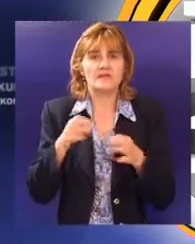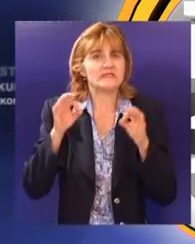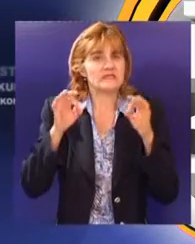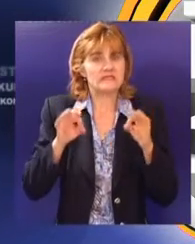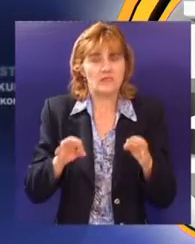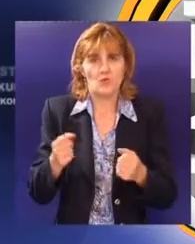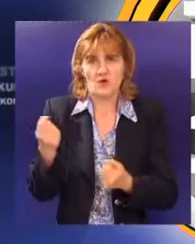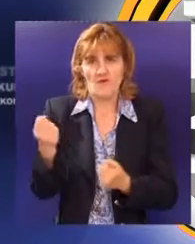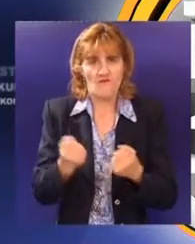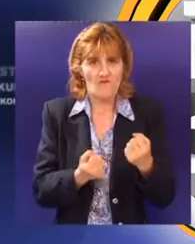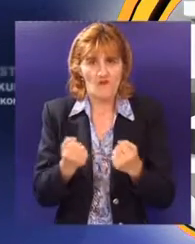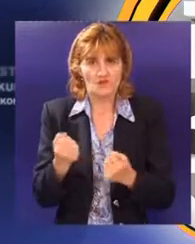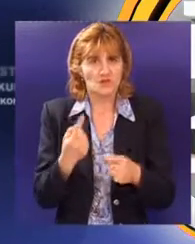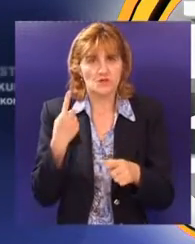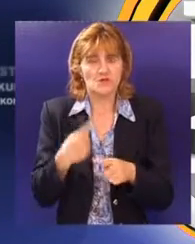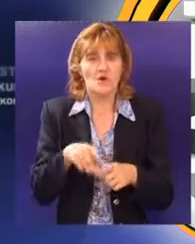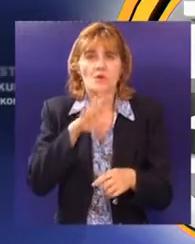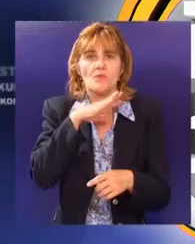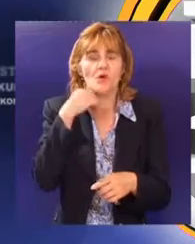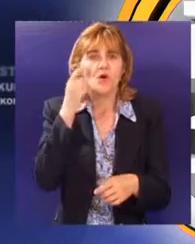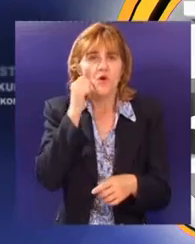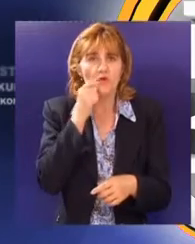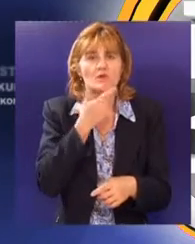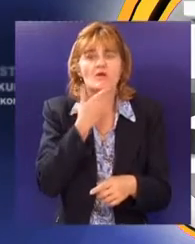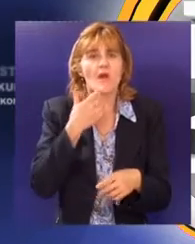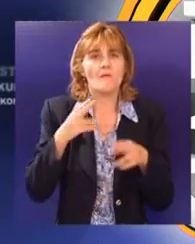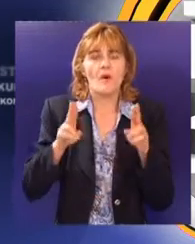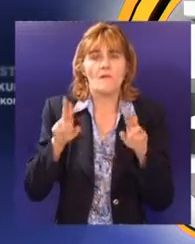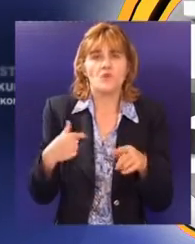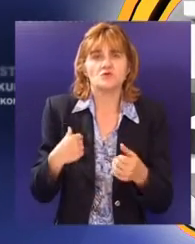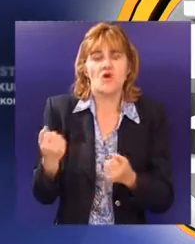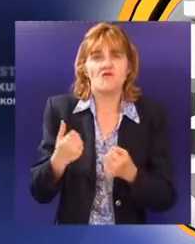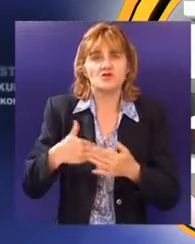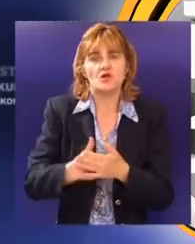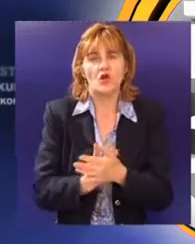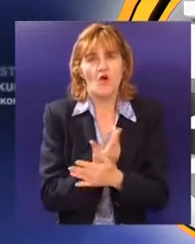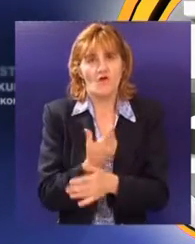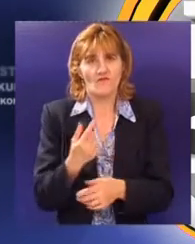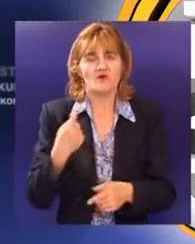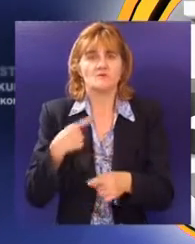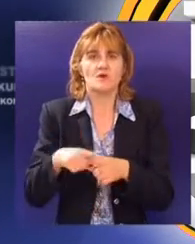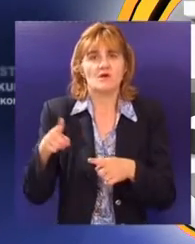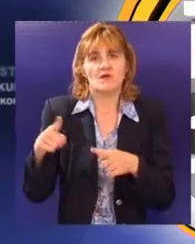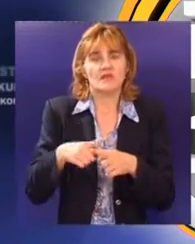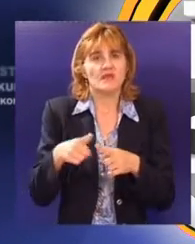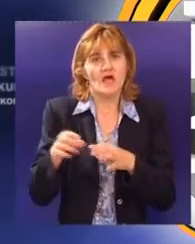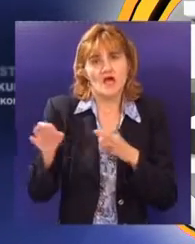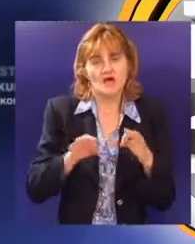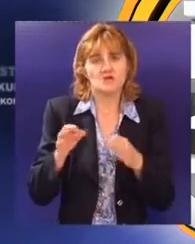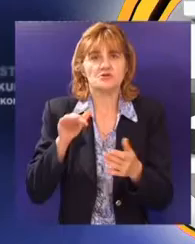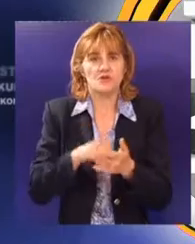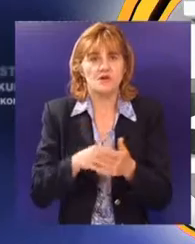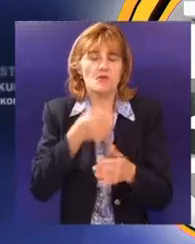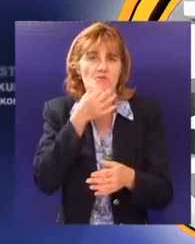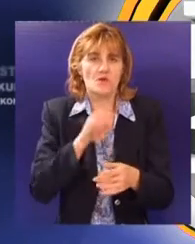sigurne vožnje. S obzirom na to da većina građana Srbije nema mogućnosti da vozi nova kola, česta provera tehničke ispravnosti nije na